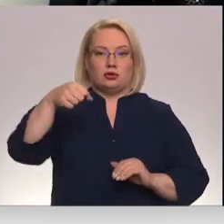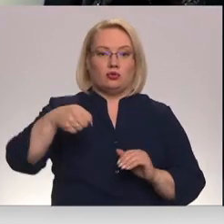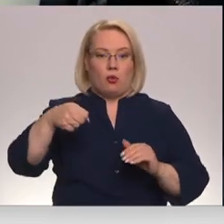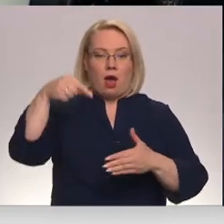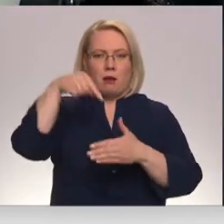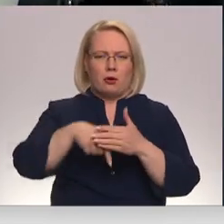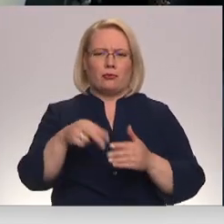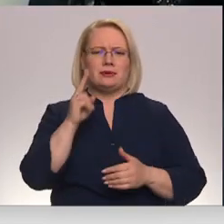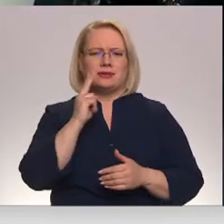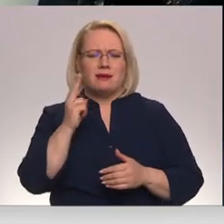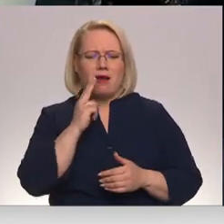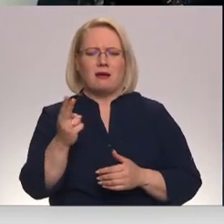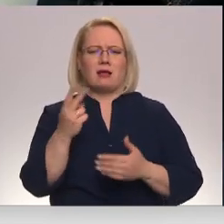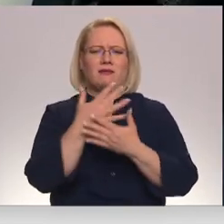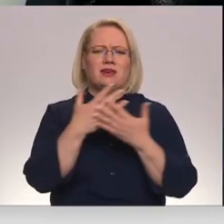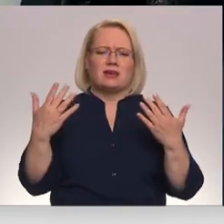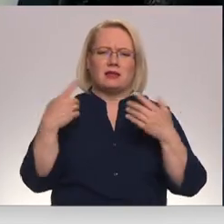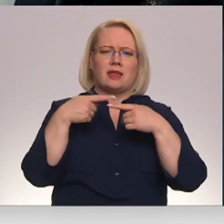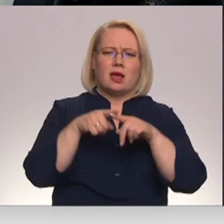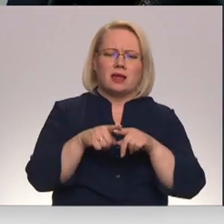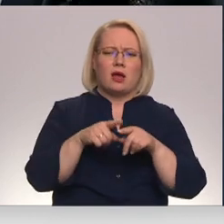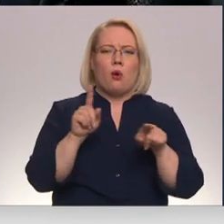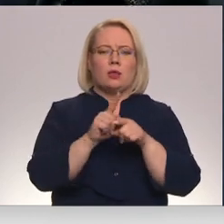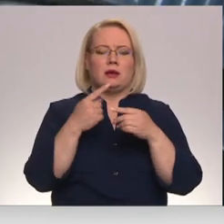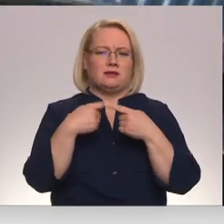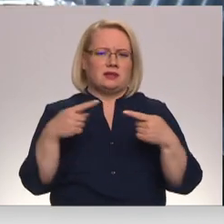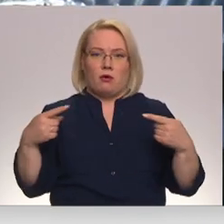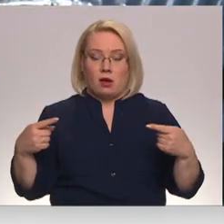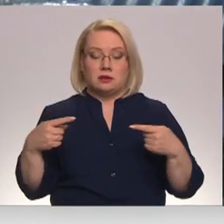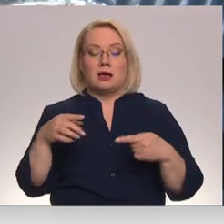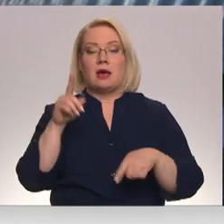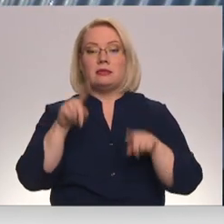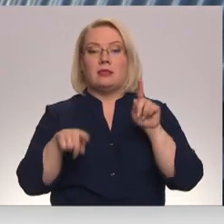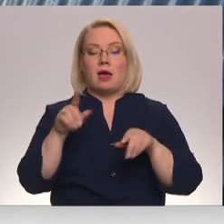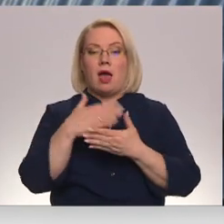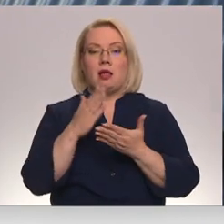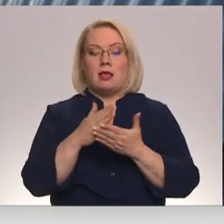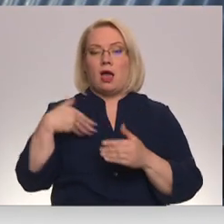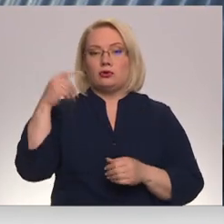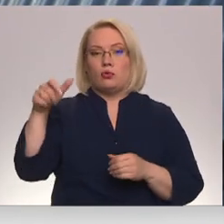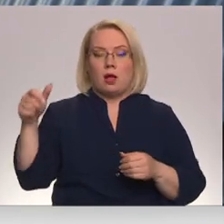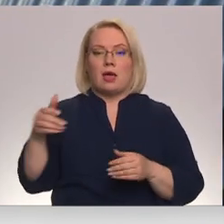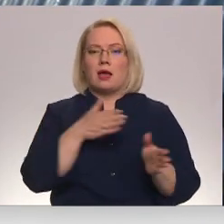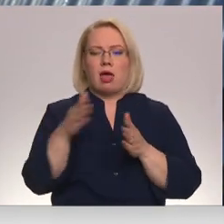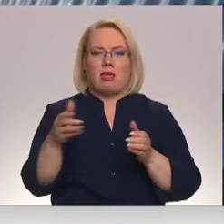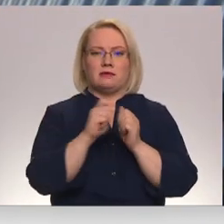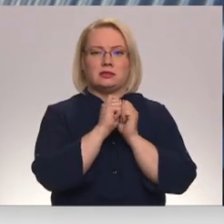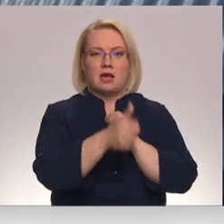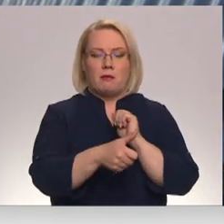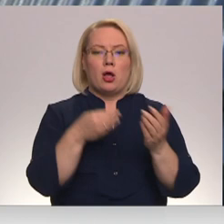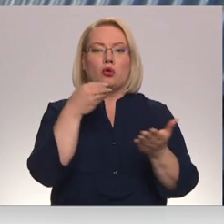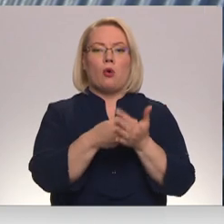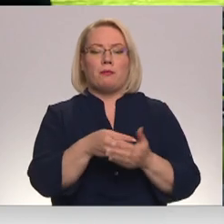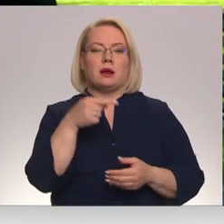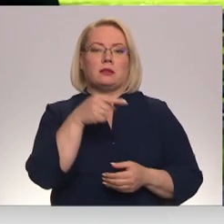bija gan cigaretas, gan smēķiešanas ierīces un citi atribūti. Daļa skolēna gatava ziedot savu kabatas naudu, lai pirktu